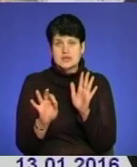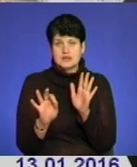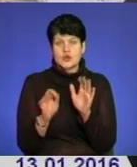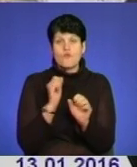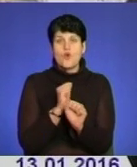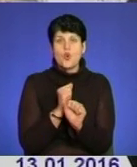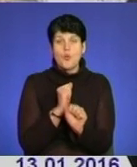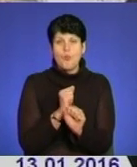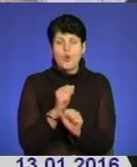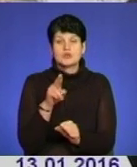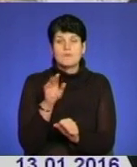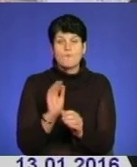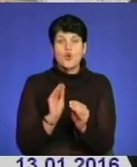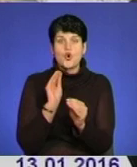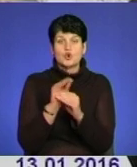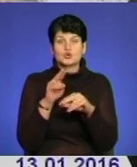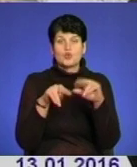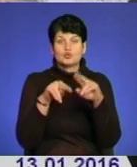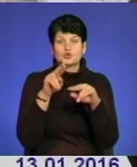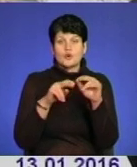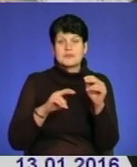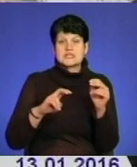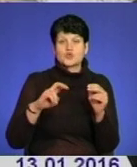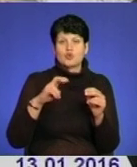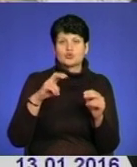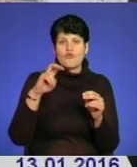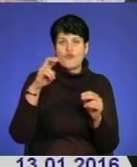добудові сходової із ліфтом,